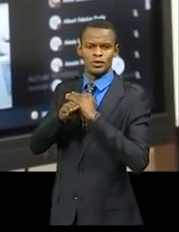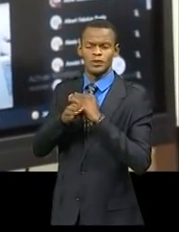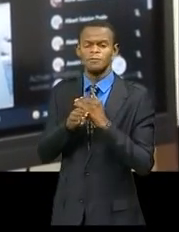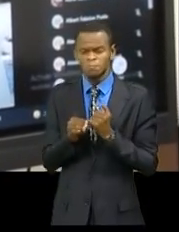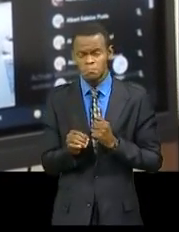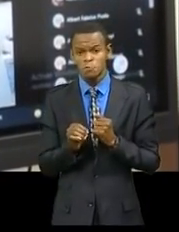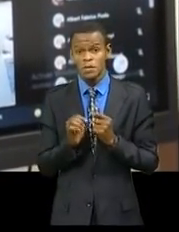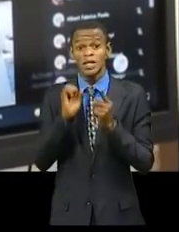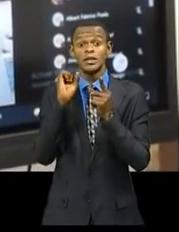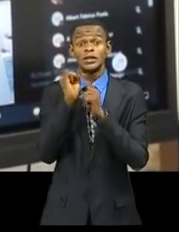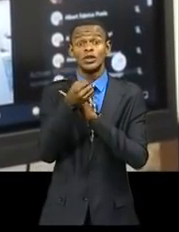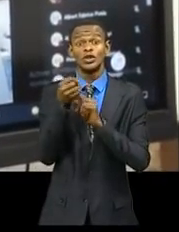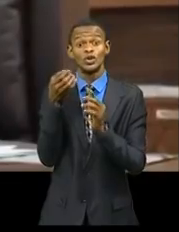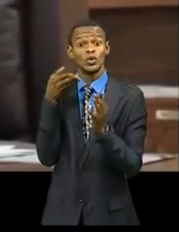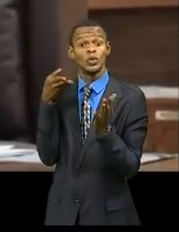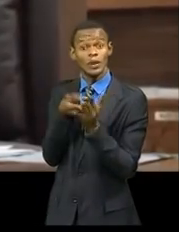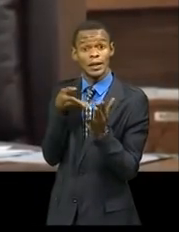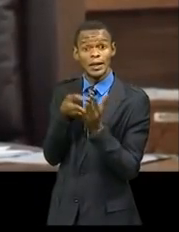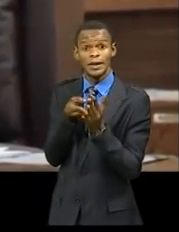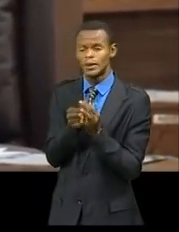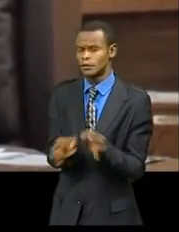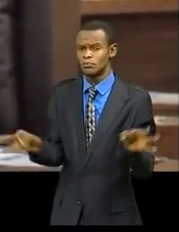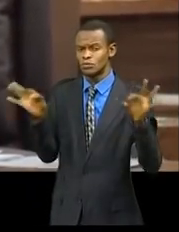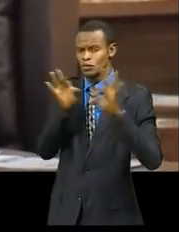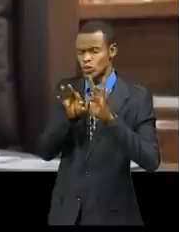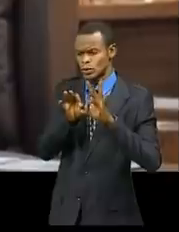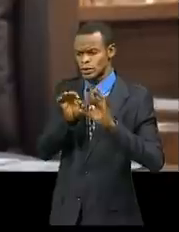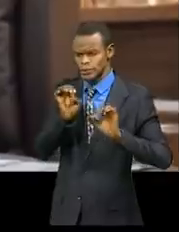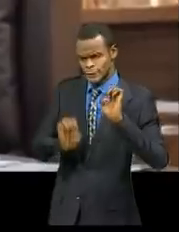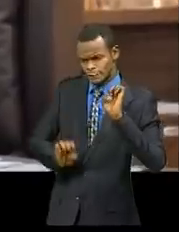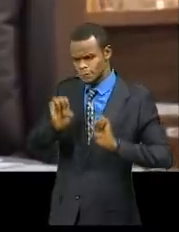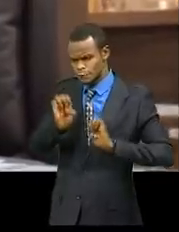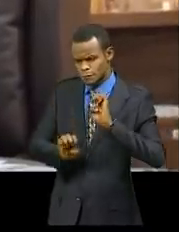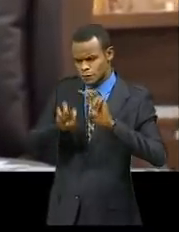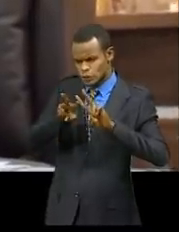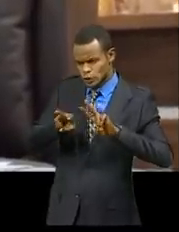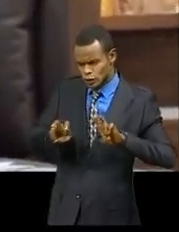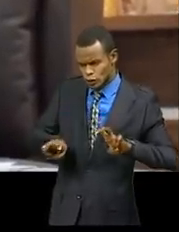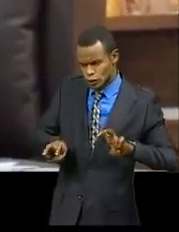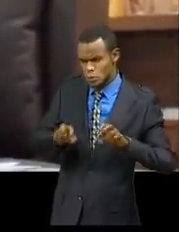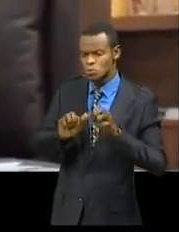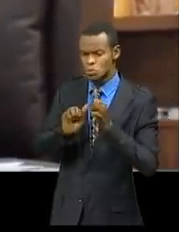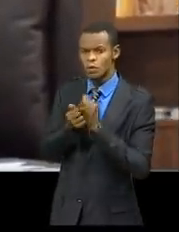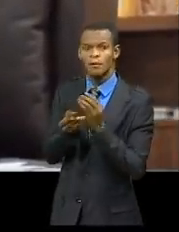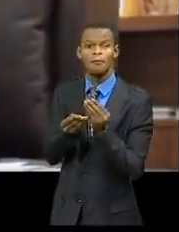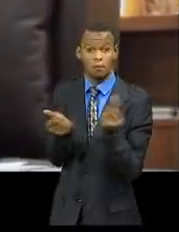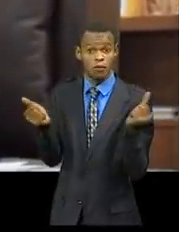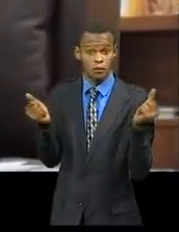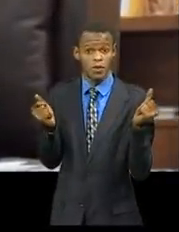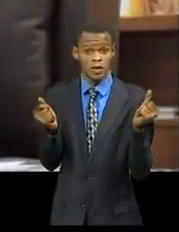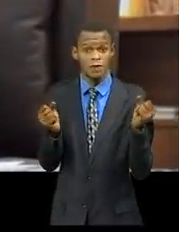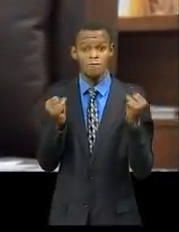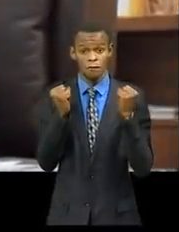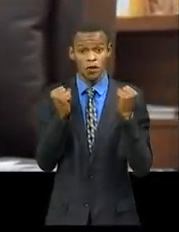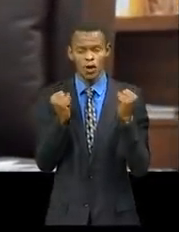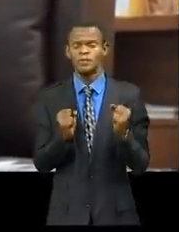requiert une évaluation rapide des dégâts pour gérer efficacement cette situation. Le Président de la République a de